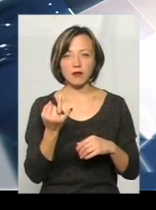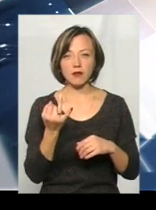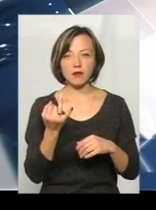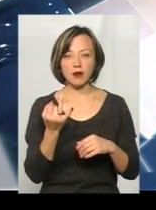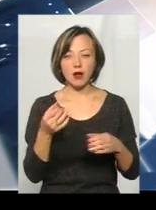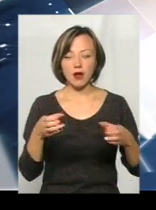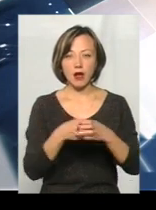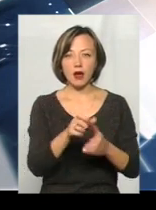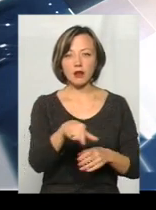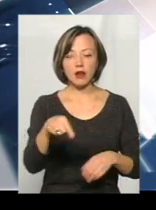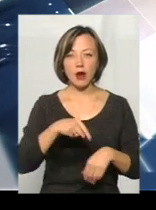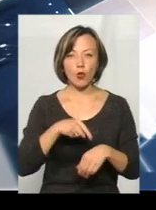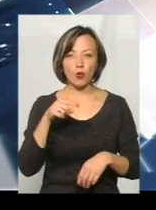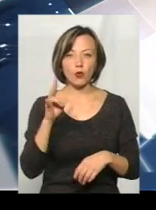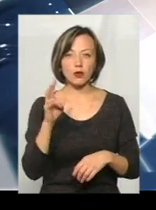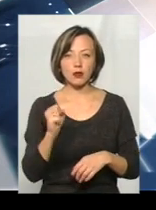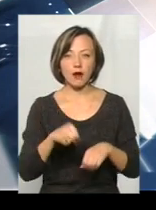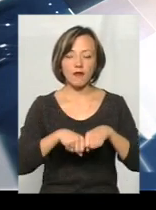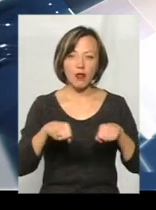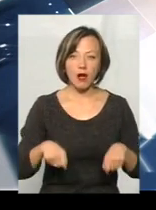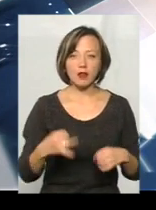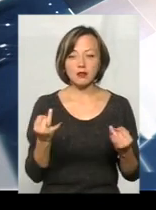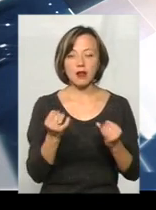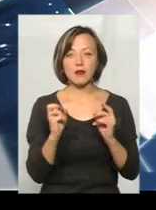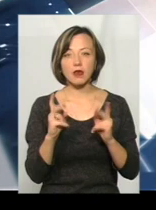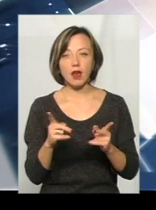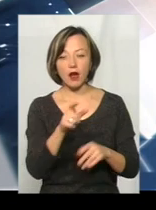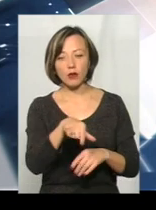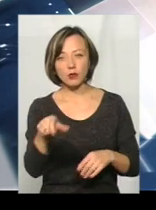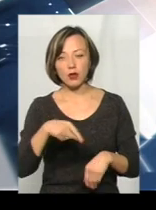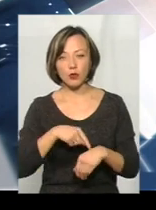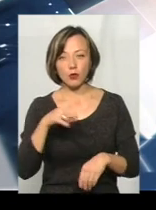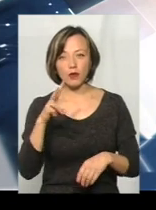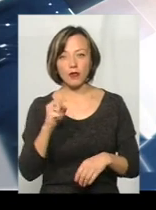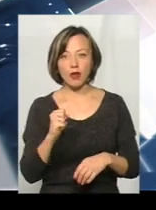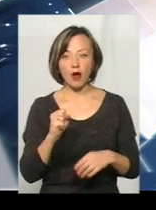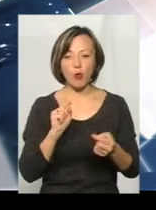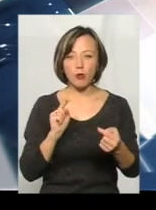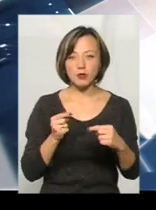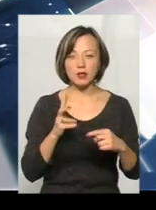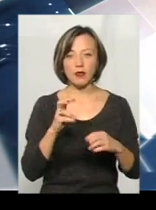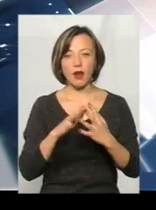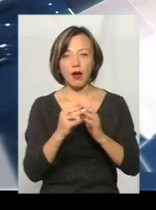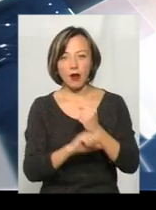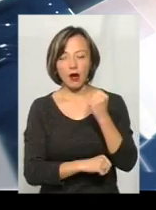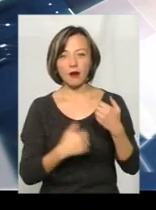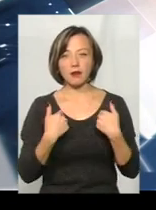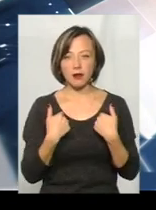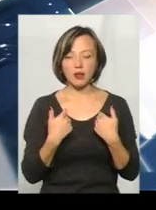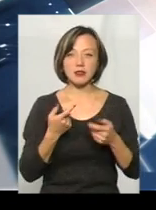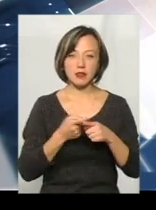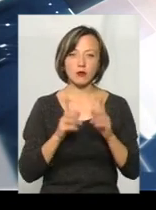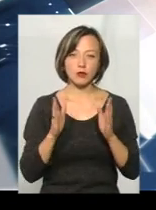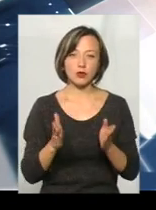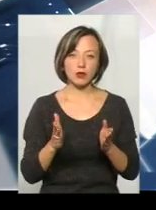електорат реагує на владу, цікаво, як електорат реагує на опозицію, на аграріїв, на нас, звичайно. Це